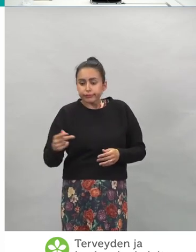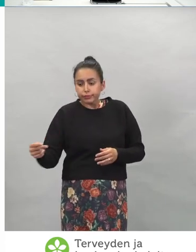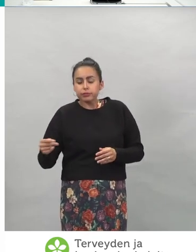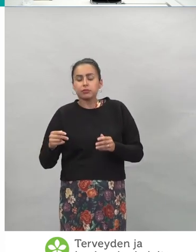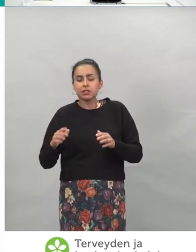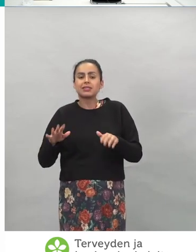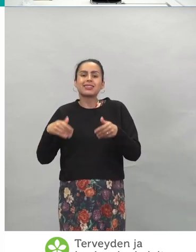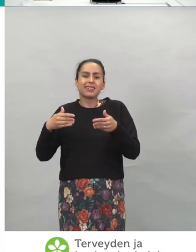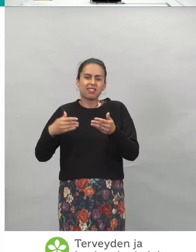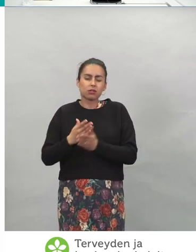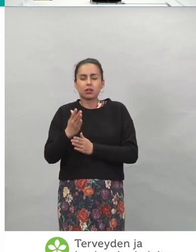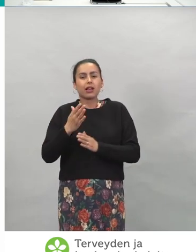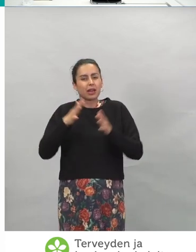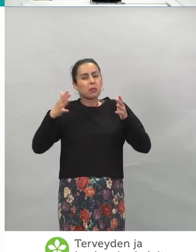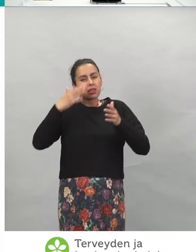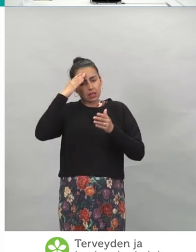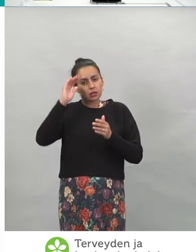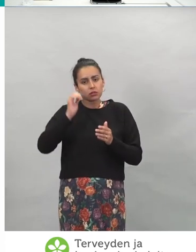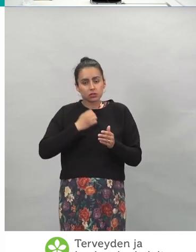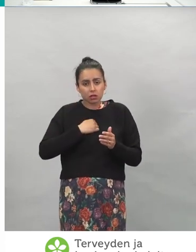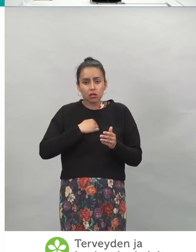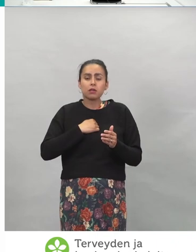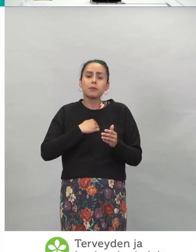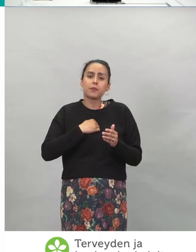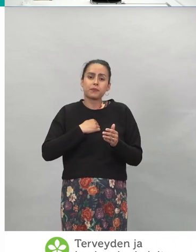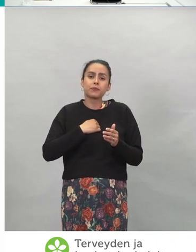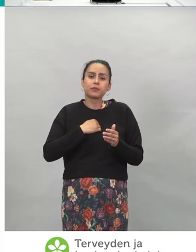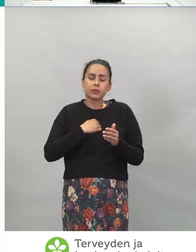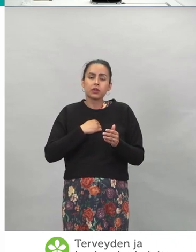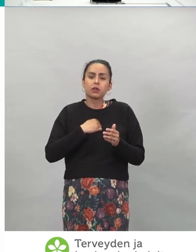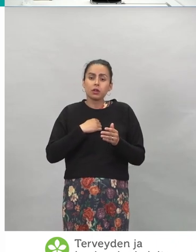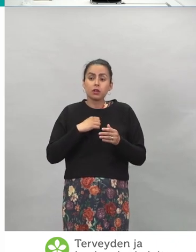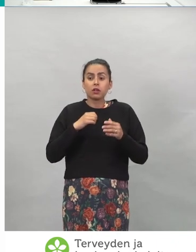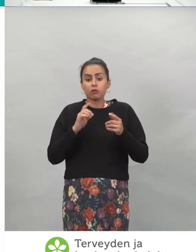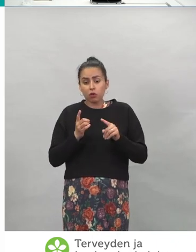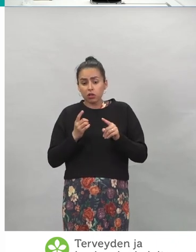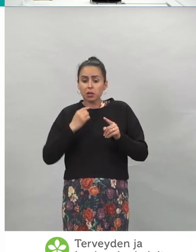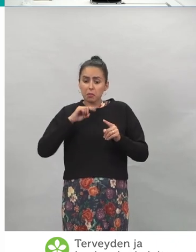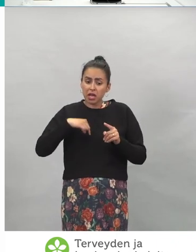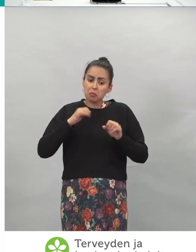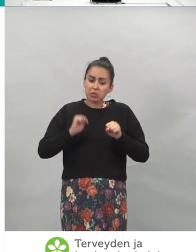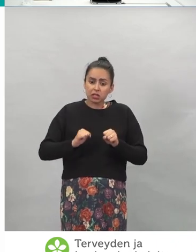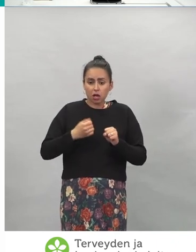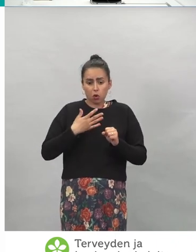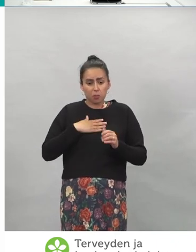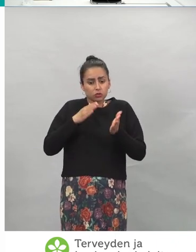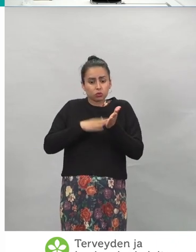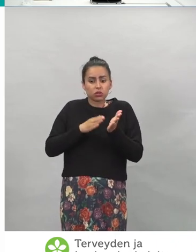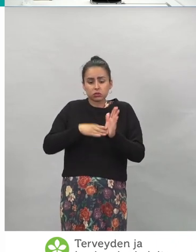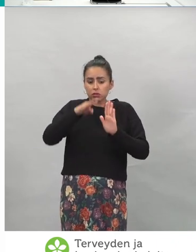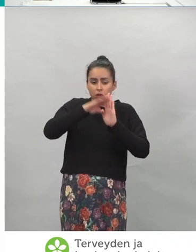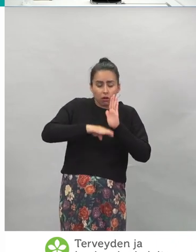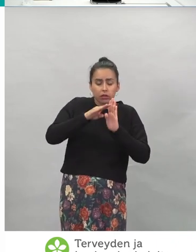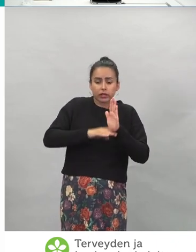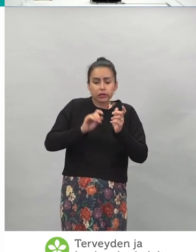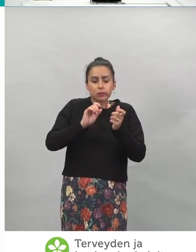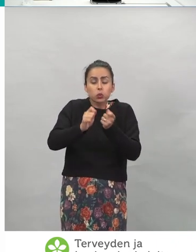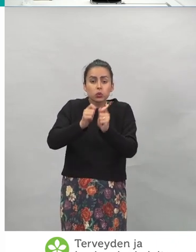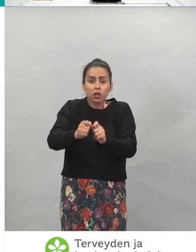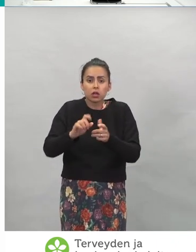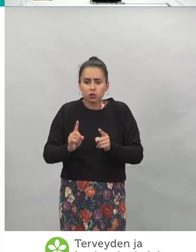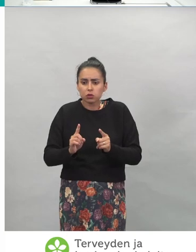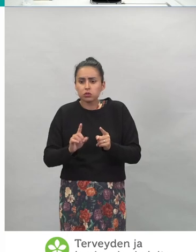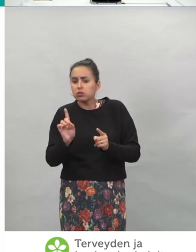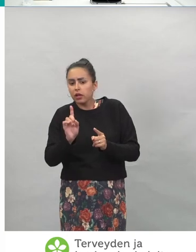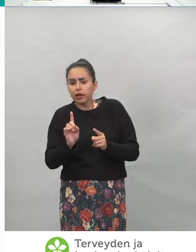Ja sitten me joudutaan muuttamaan meidän suosituksia, jos tulee esille jotain odottamatonta, oli se